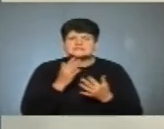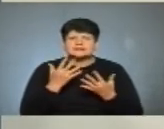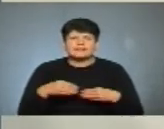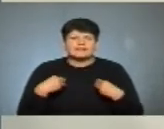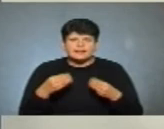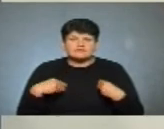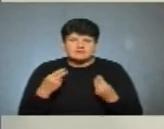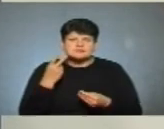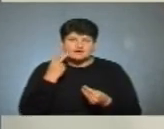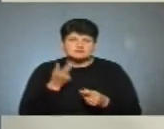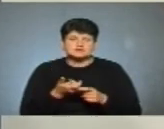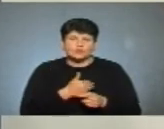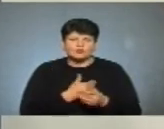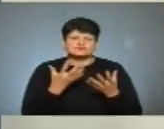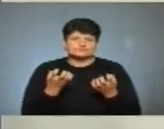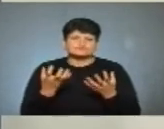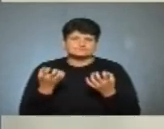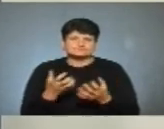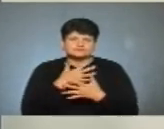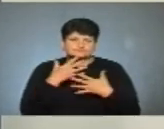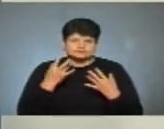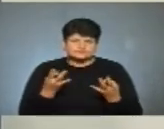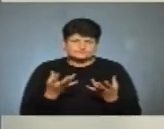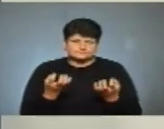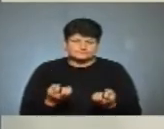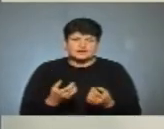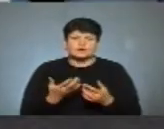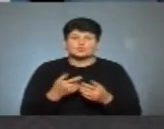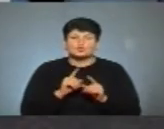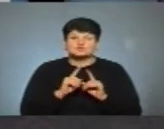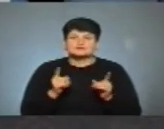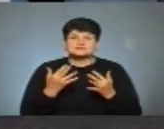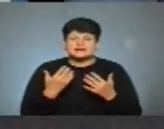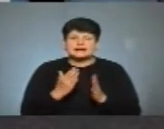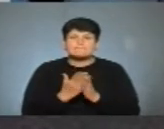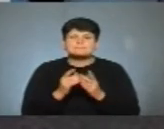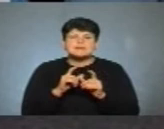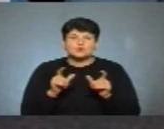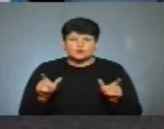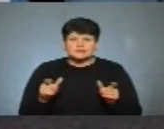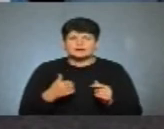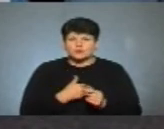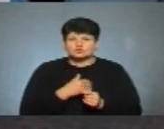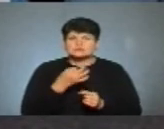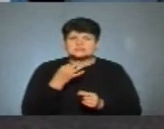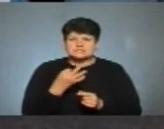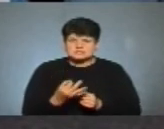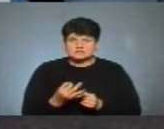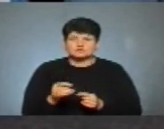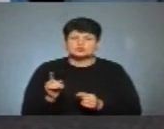давай, вона завжди хоче дуже багато, особливо, коли вона має стільки бібліотек і опікується ними. Але я хочу сказати,